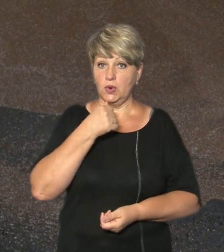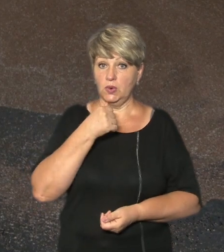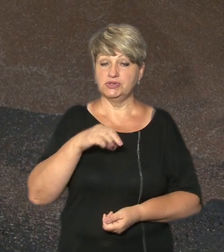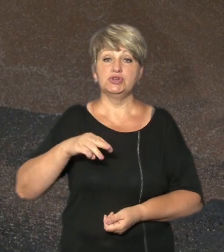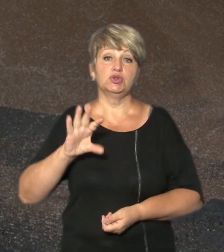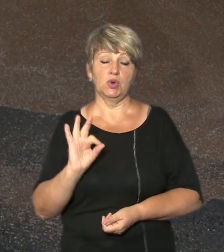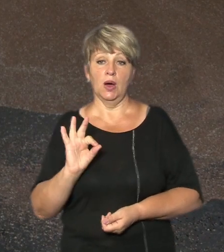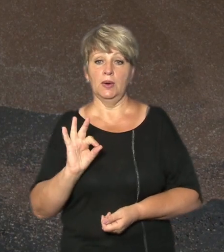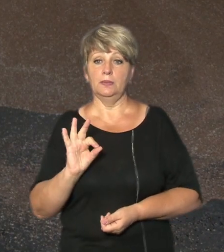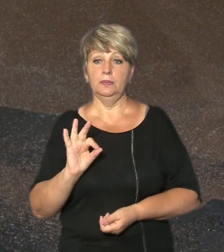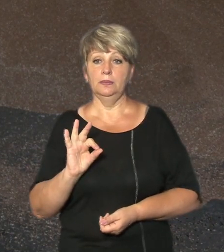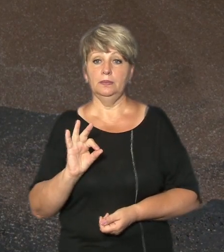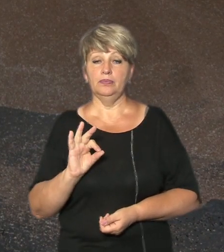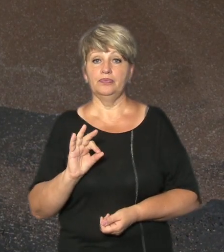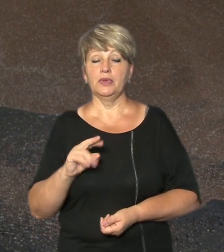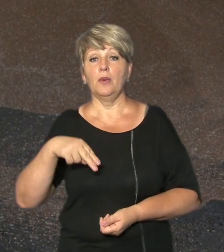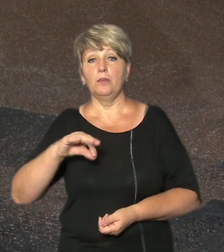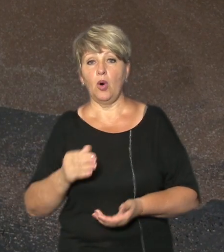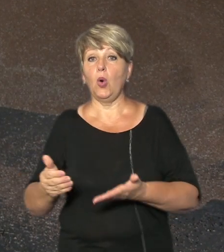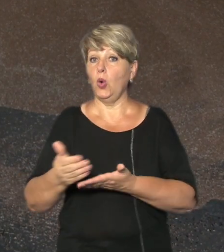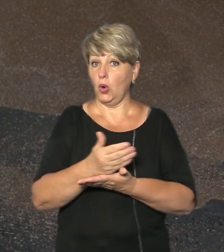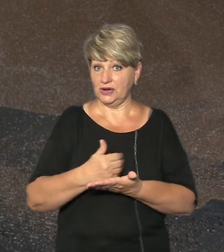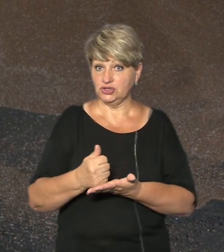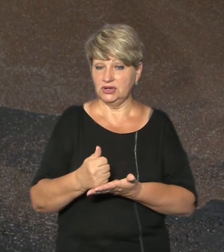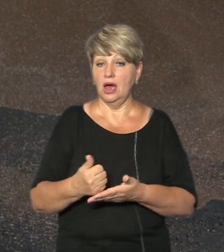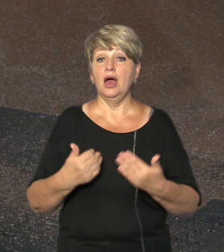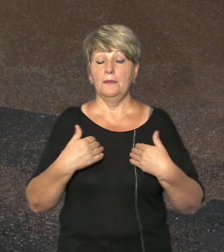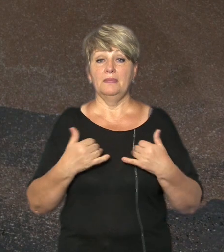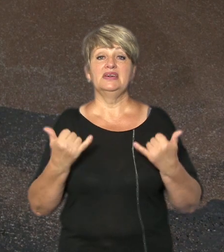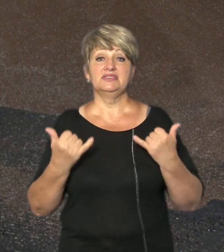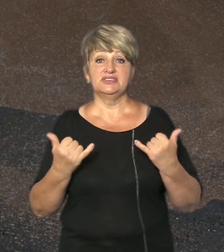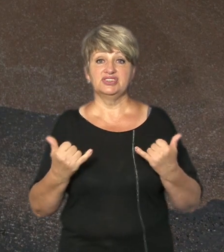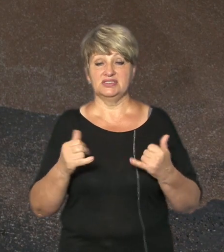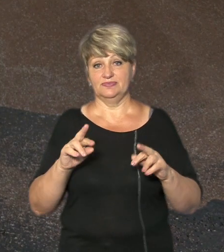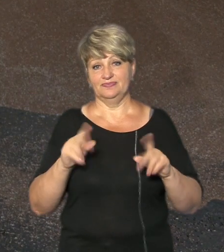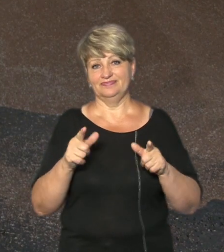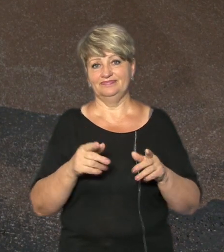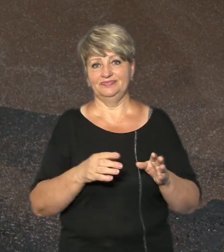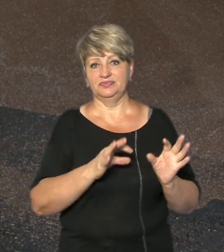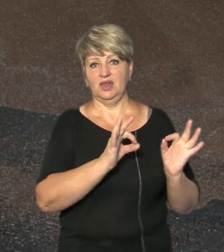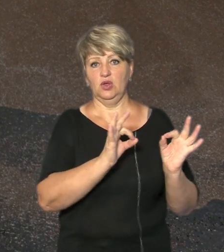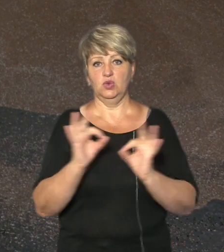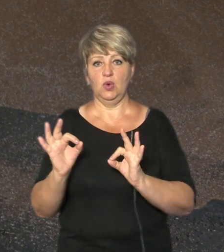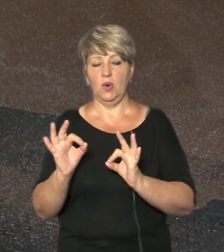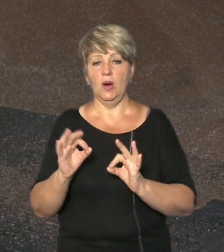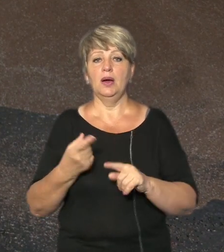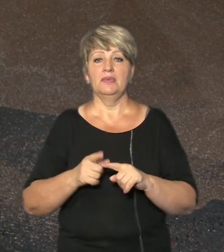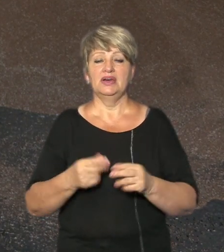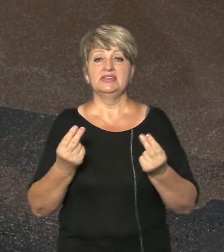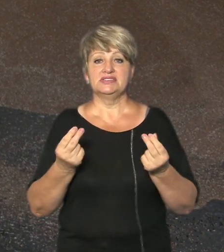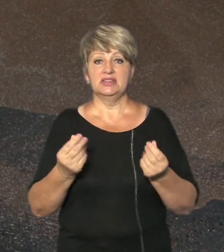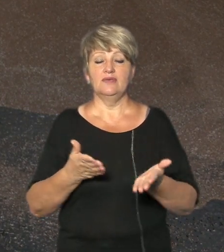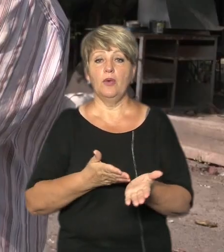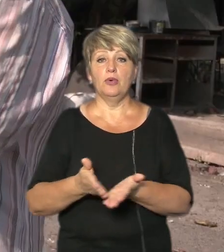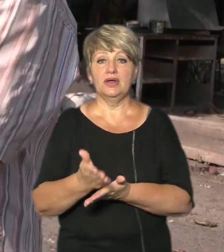по врожайності, то ми зараз хоча б вийшли на ногу Ці нові політики, яка зараз є